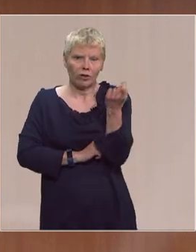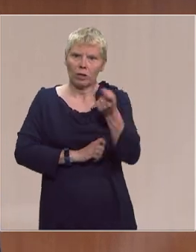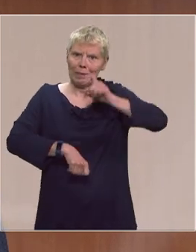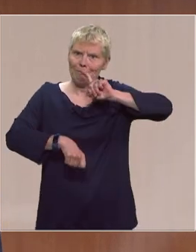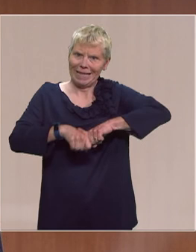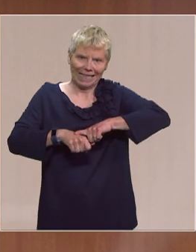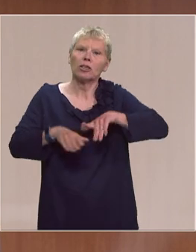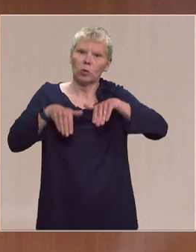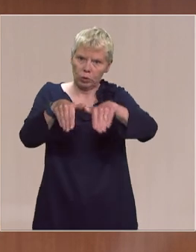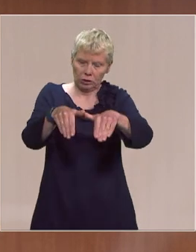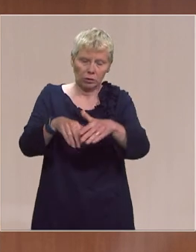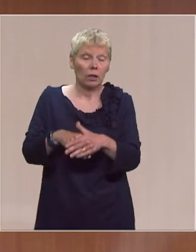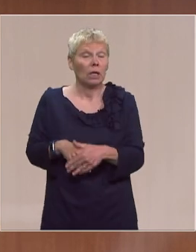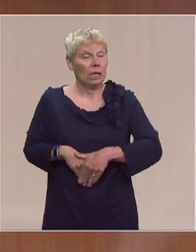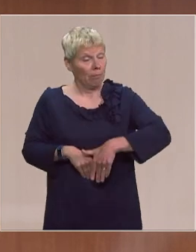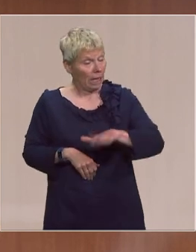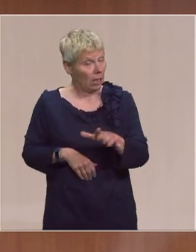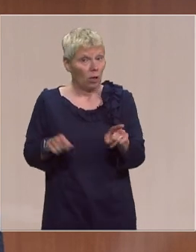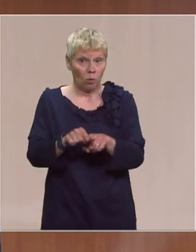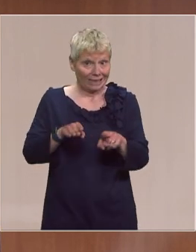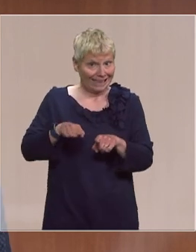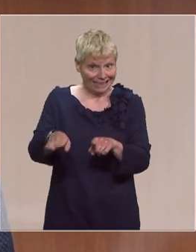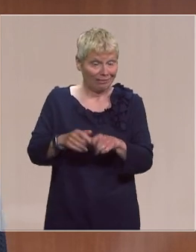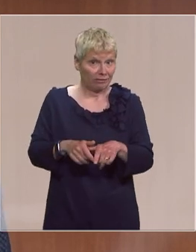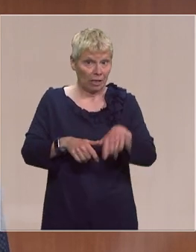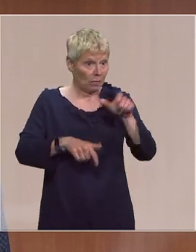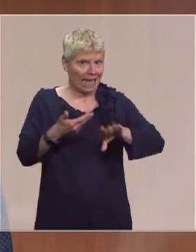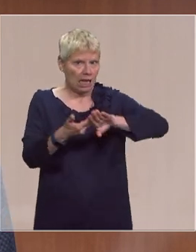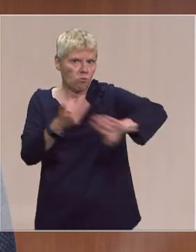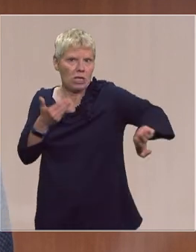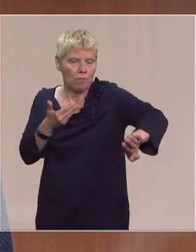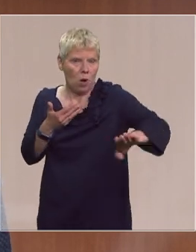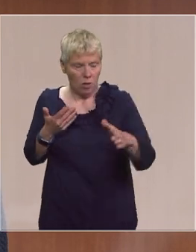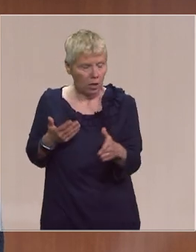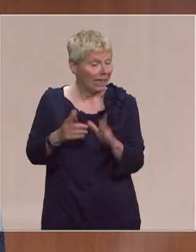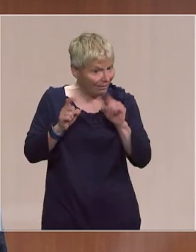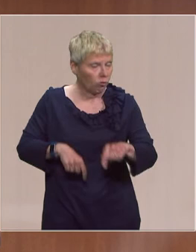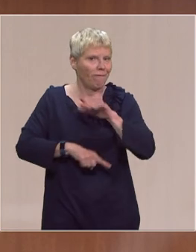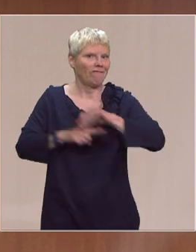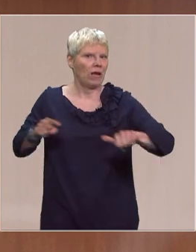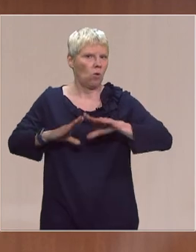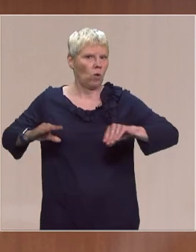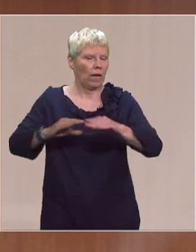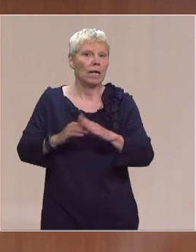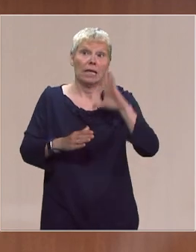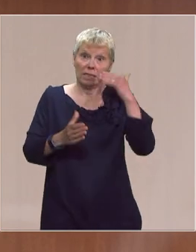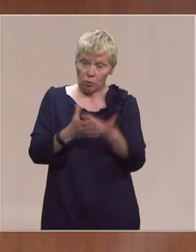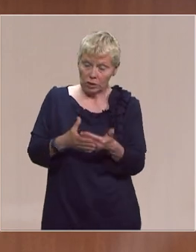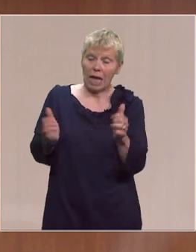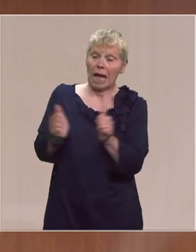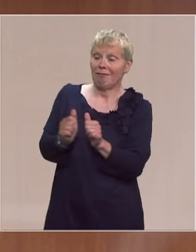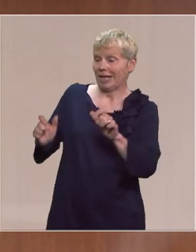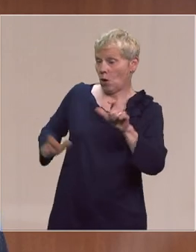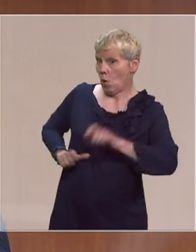également essentiel d'assurer les mesures d'éloignement qui sont prononcées par les juridictions et c'est la raison pour laquelle avec ma collègue Marlène